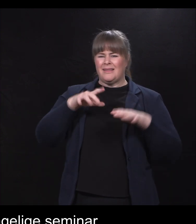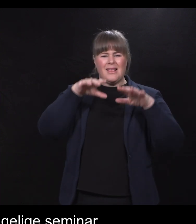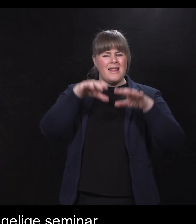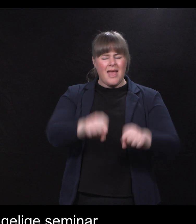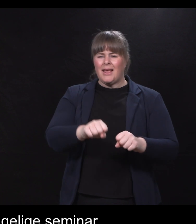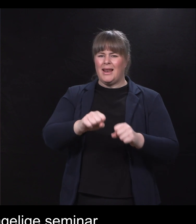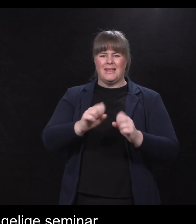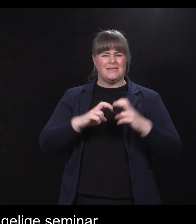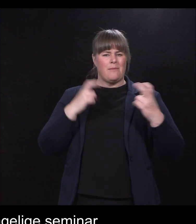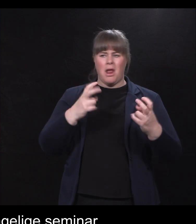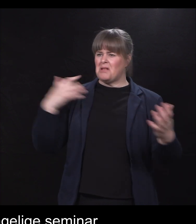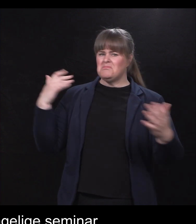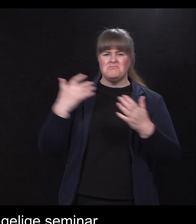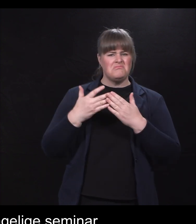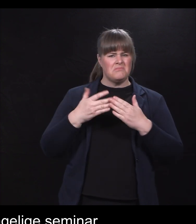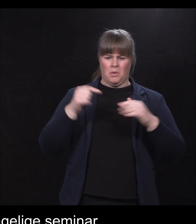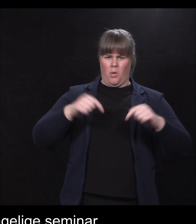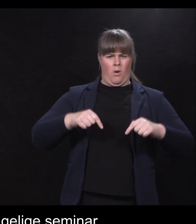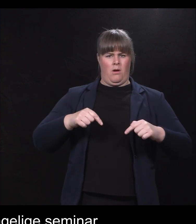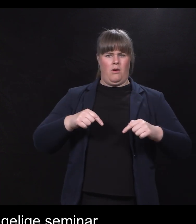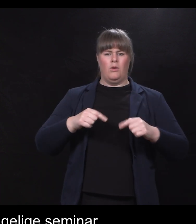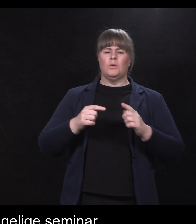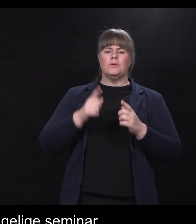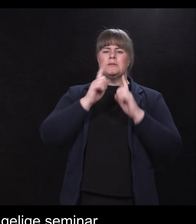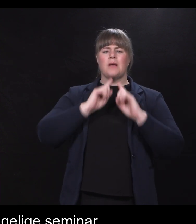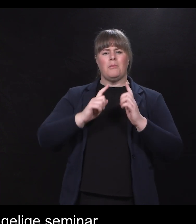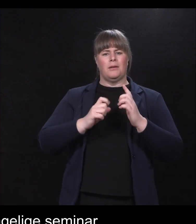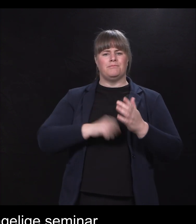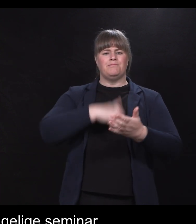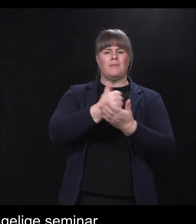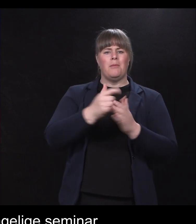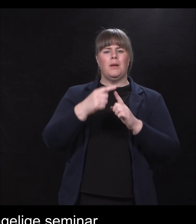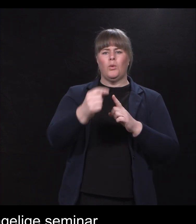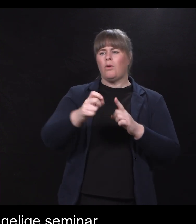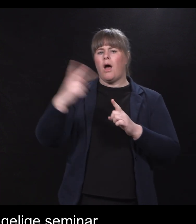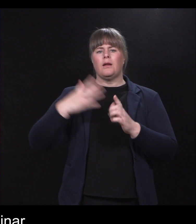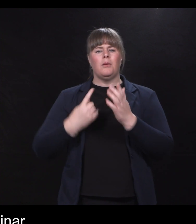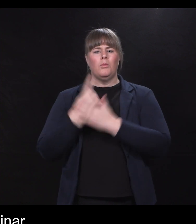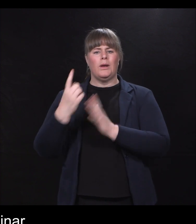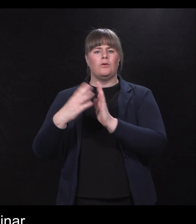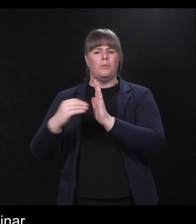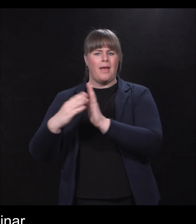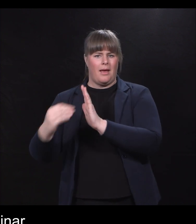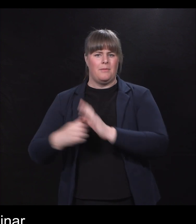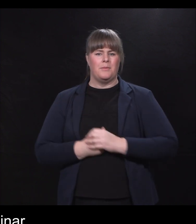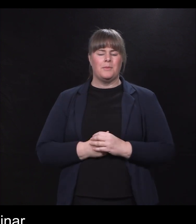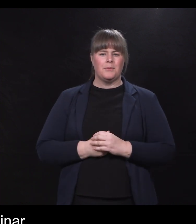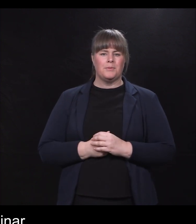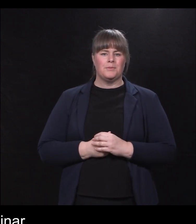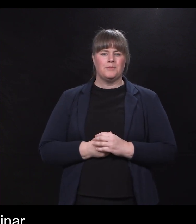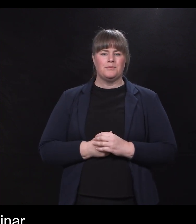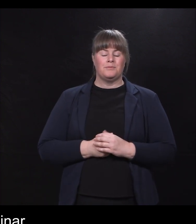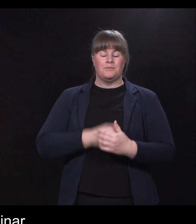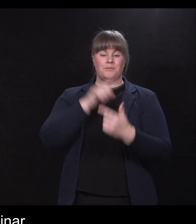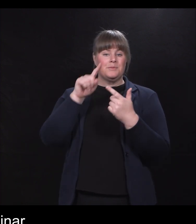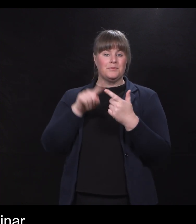å skape en pilot som andre kan kopiere senere. Den andre innfallsvinkeren